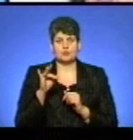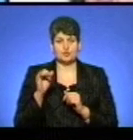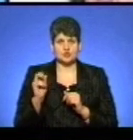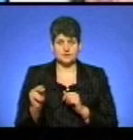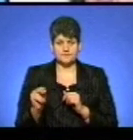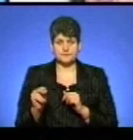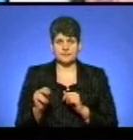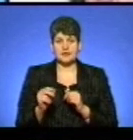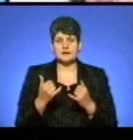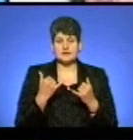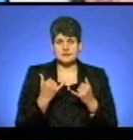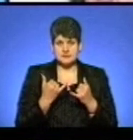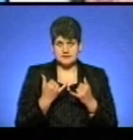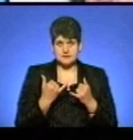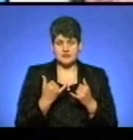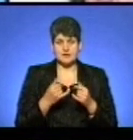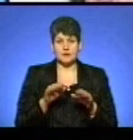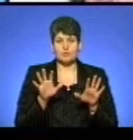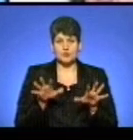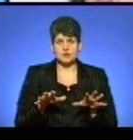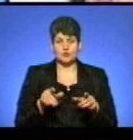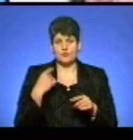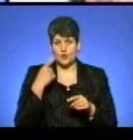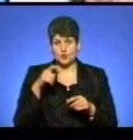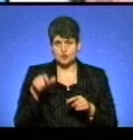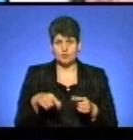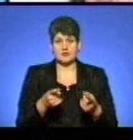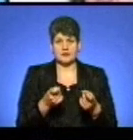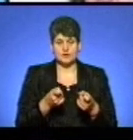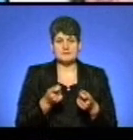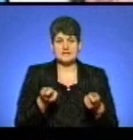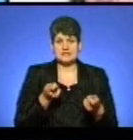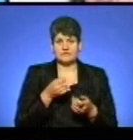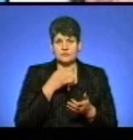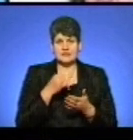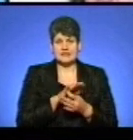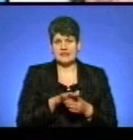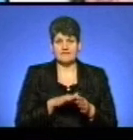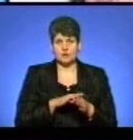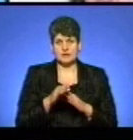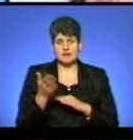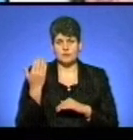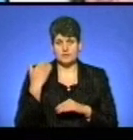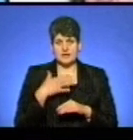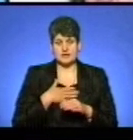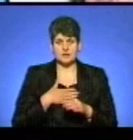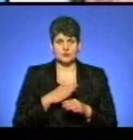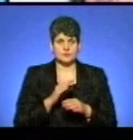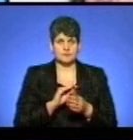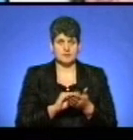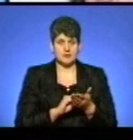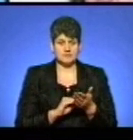посадову особу, знову ж таки, притягнуто до адміністративної відповідальності за невиконання попереднього нашого припису. Зараз